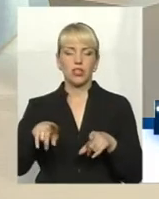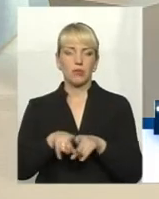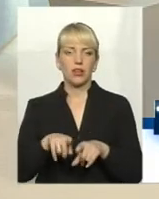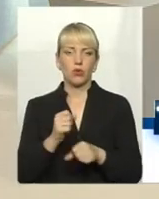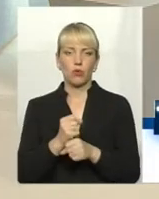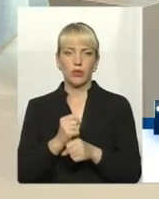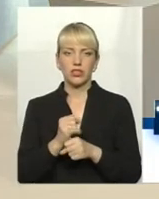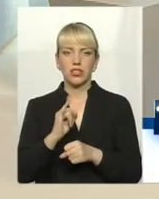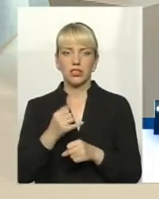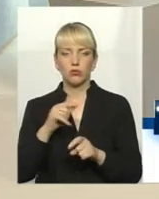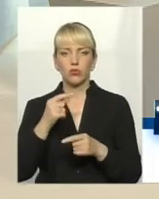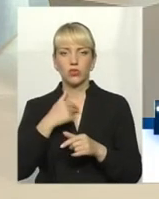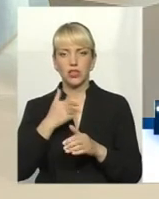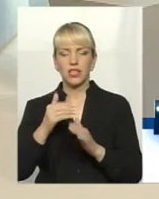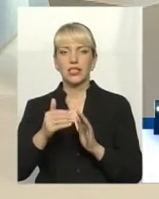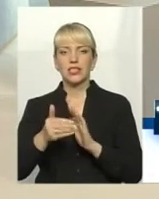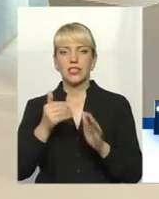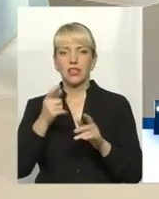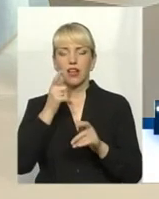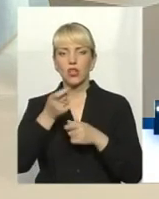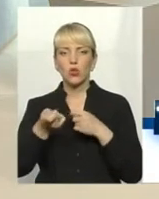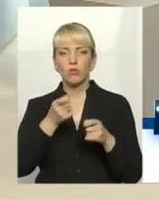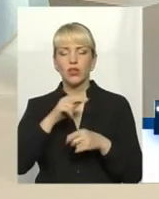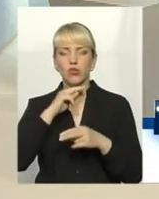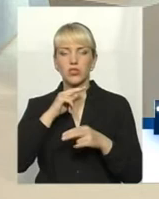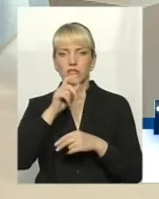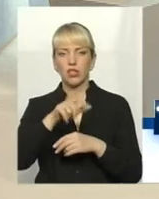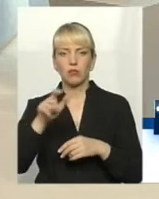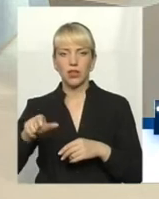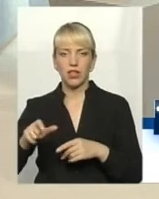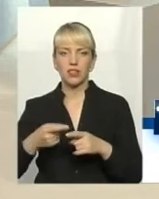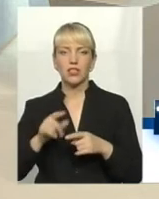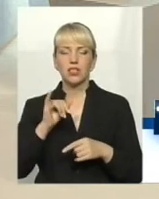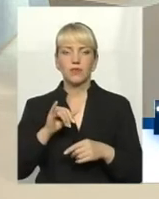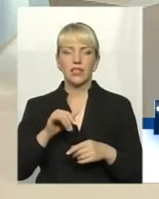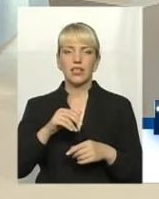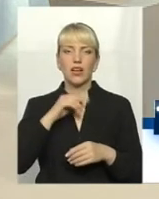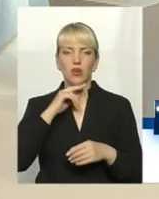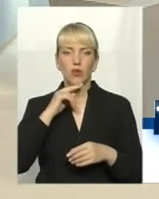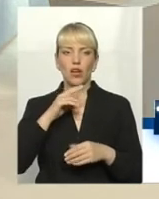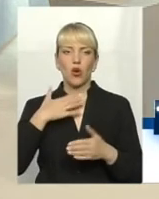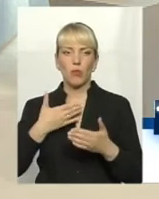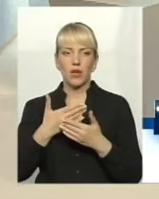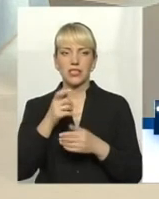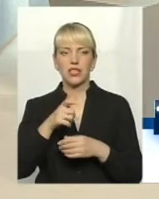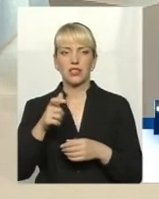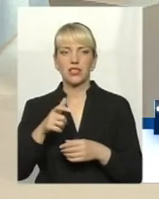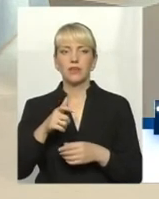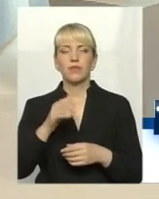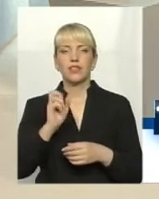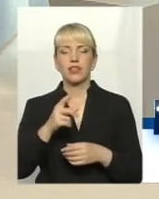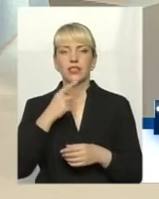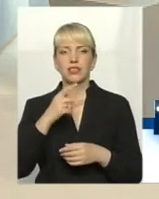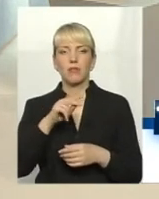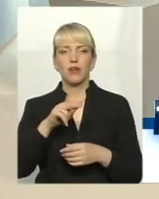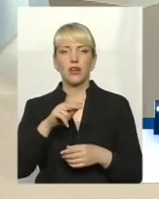Тому я закликаю до пильності громадян, до пильності наших громадських активістів. Пан Павло, він зазначив